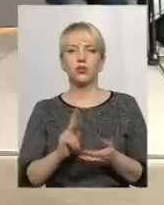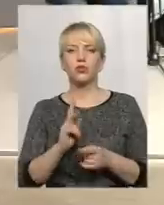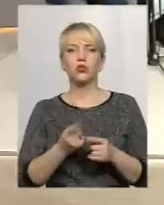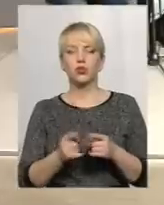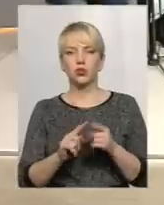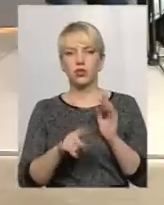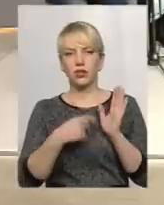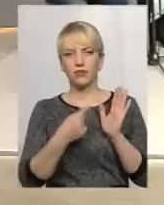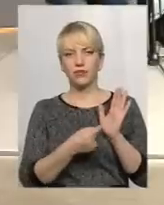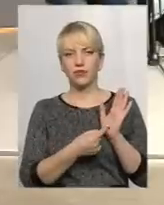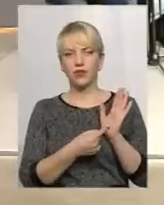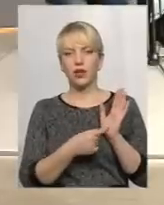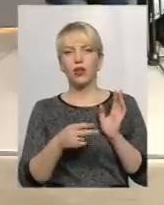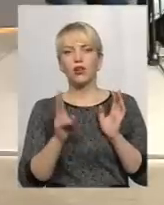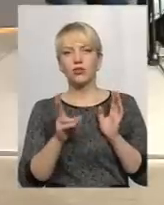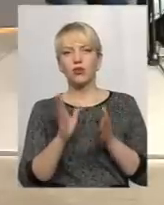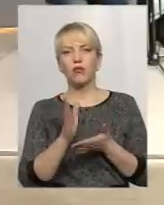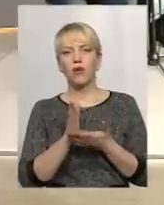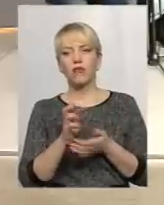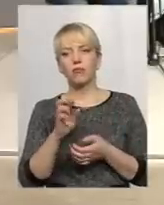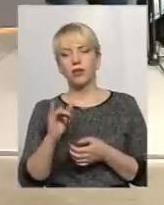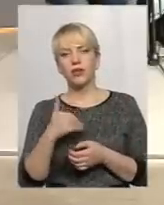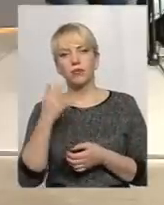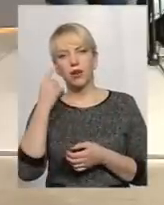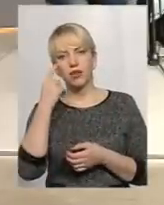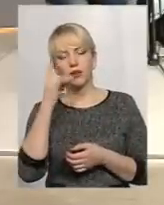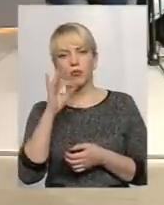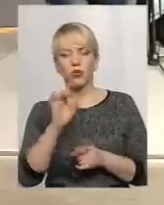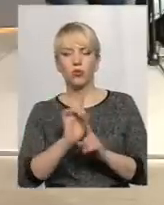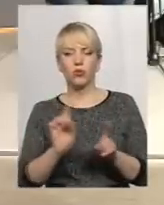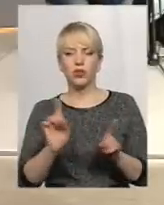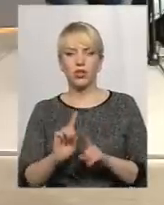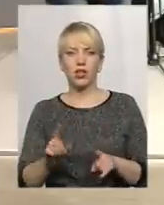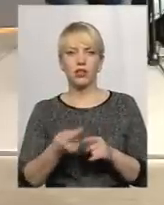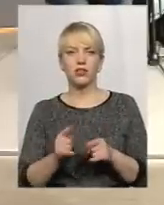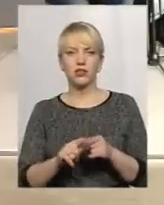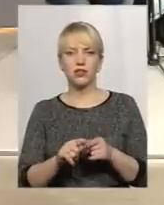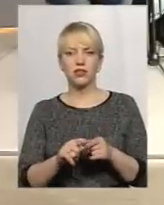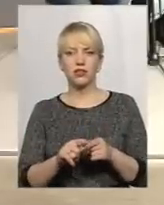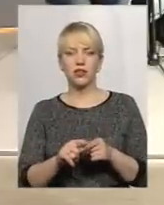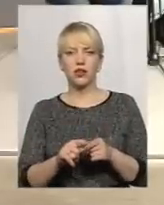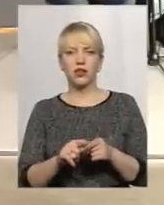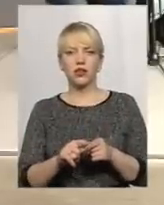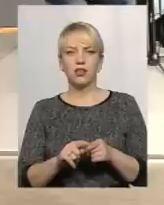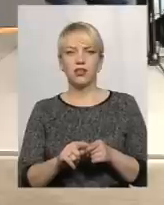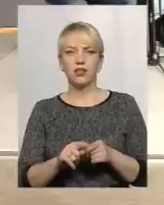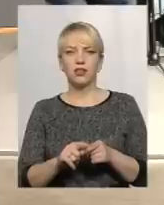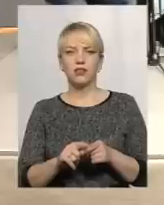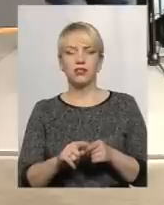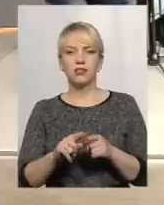Хто мав би дбати про унікальність цих заповідних територій?